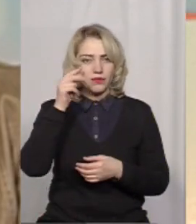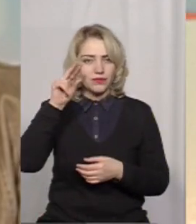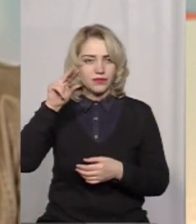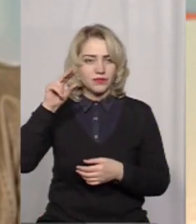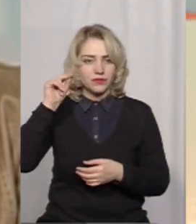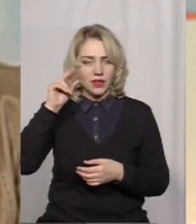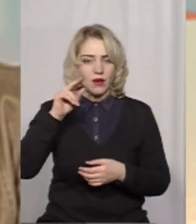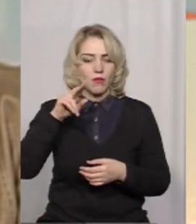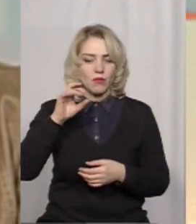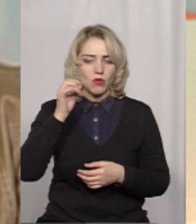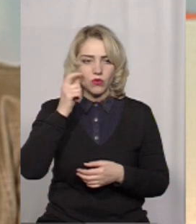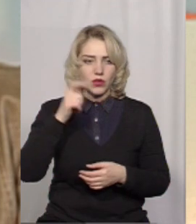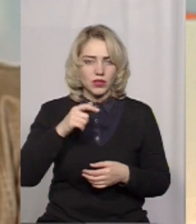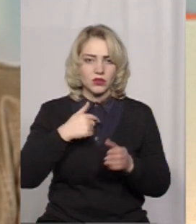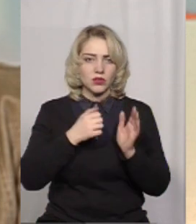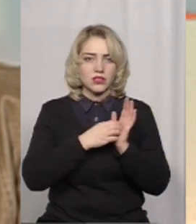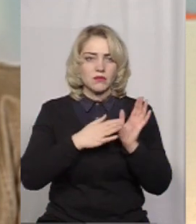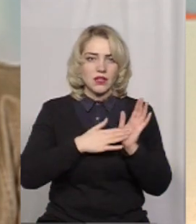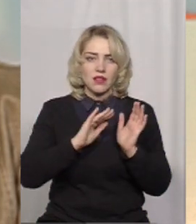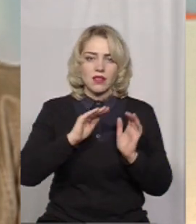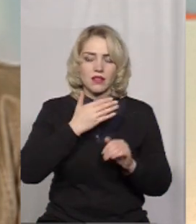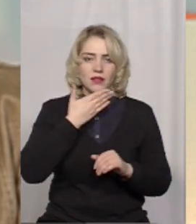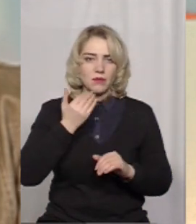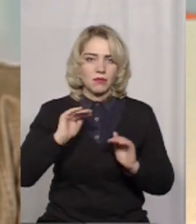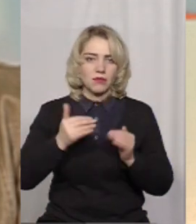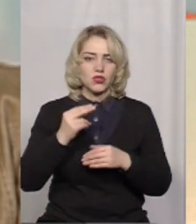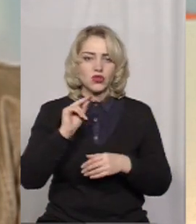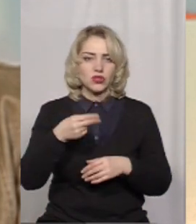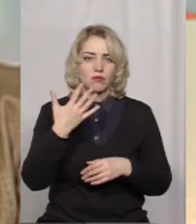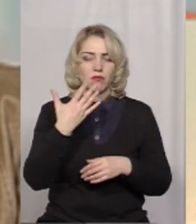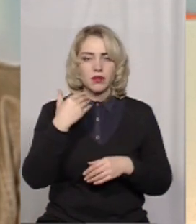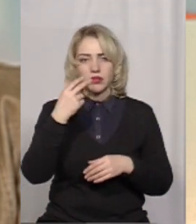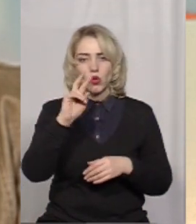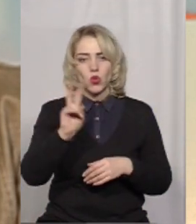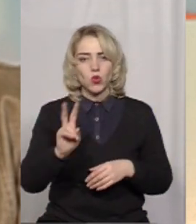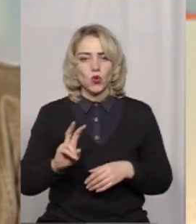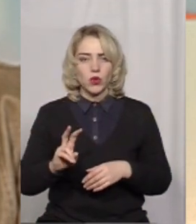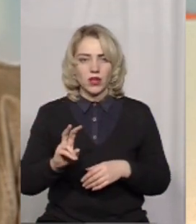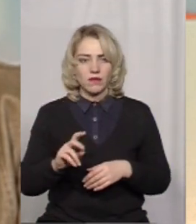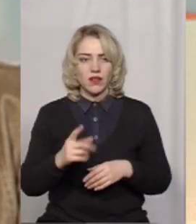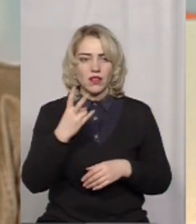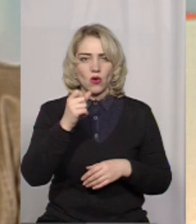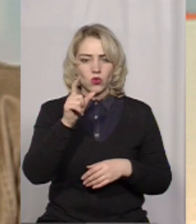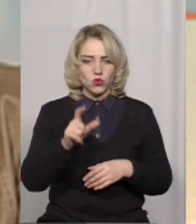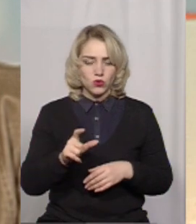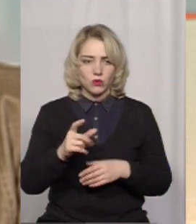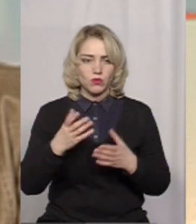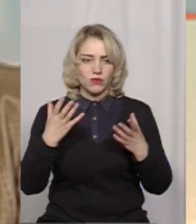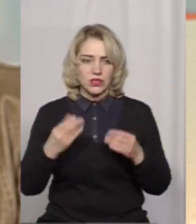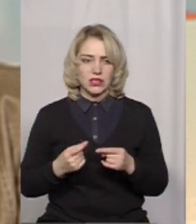по Україні, стоїть зараз не менше 5 доларів дохід на особу в день. І